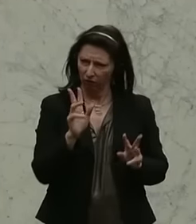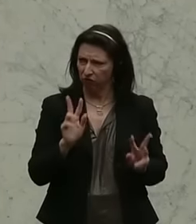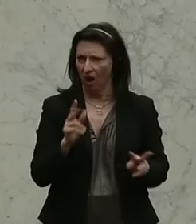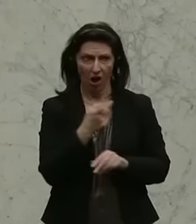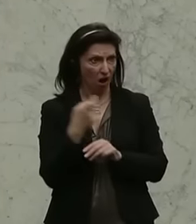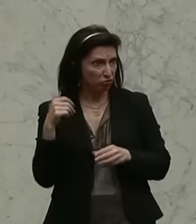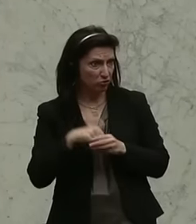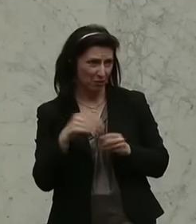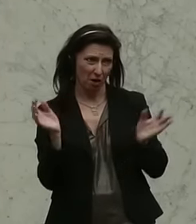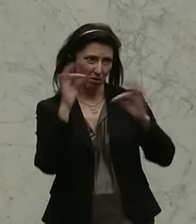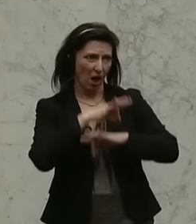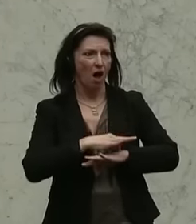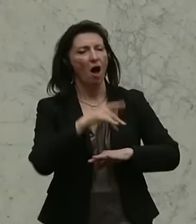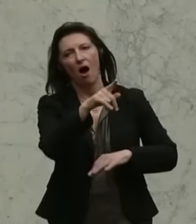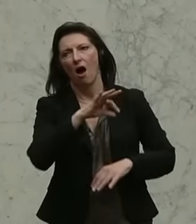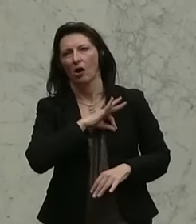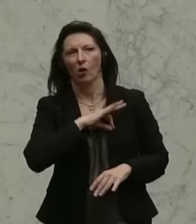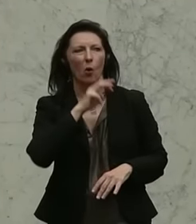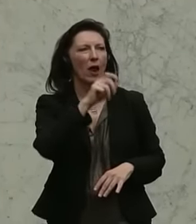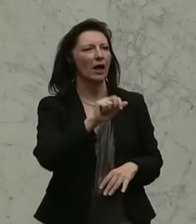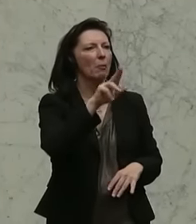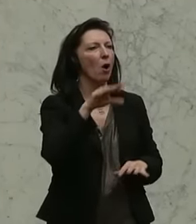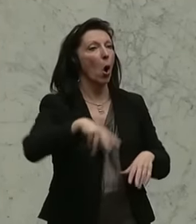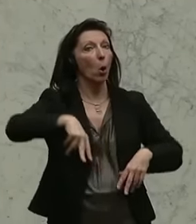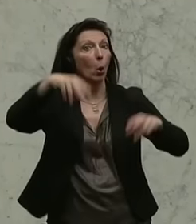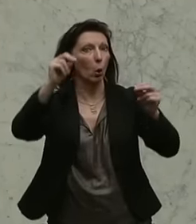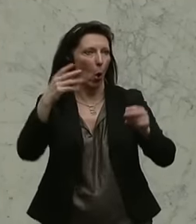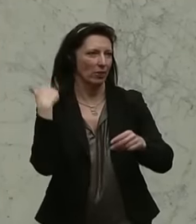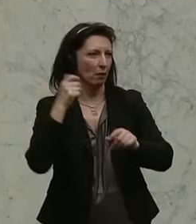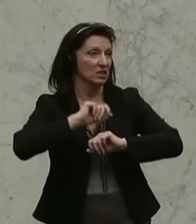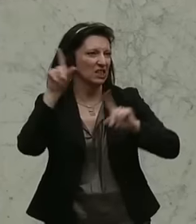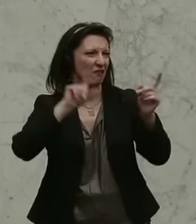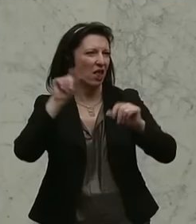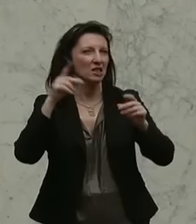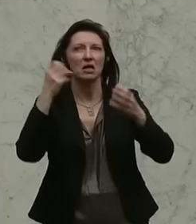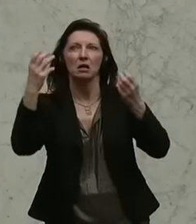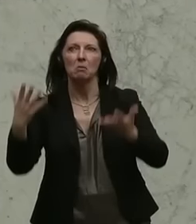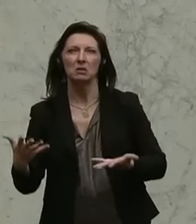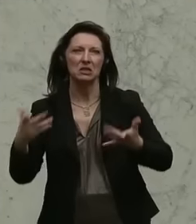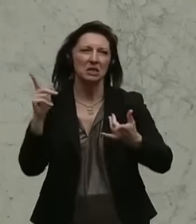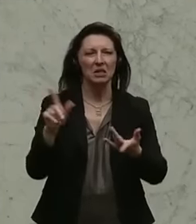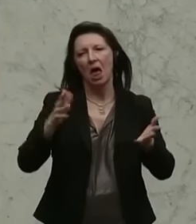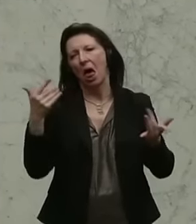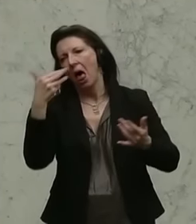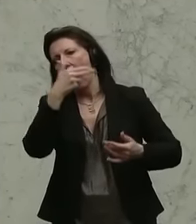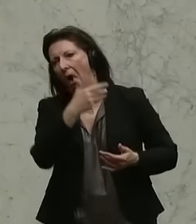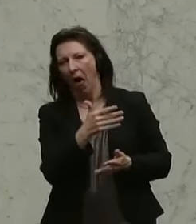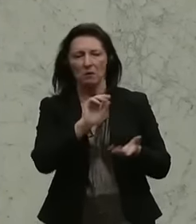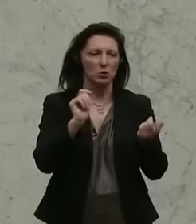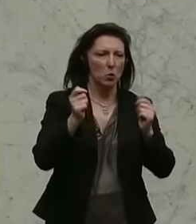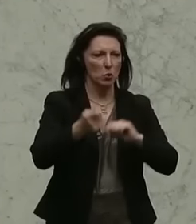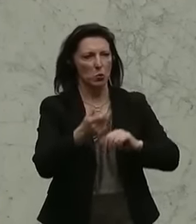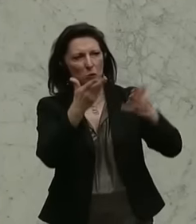sind im Ausschuss. Frau Kollegin Mauer, kann ich mich erinnern, haben Sie versucht, die Kölner Vorfälle der Silvesternacht zu relativieren und haben dazu getan, als ob das